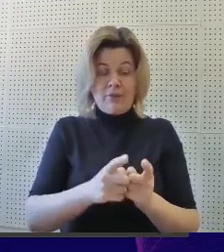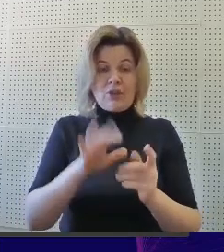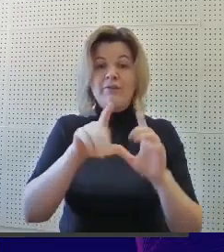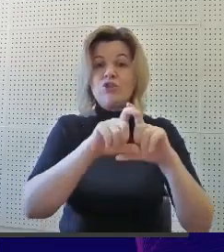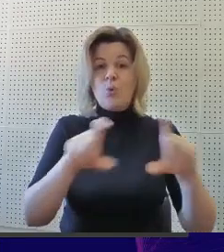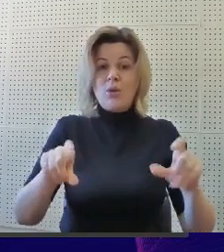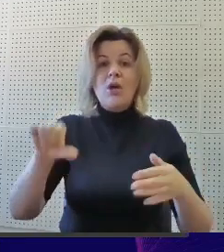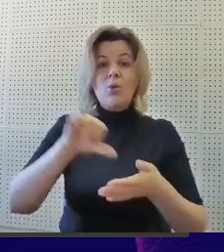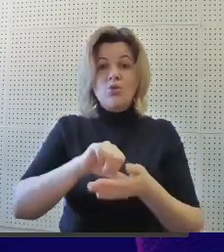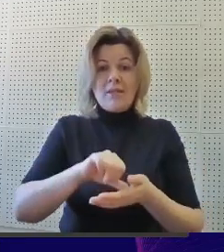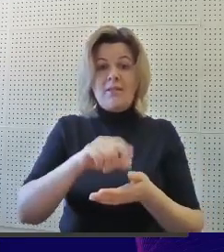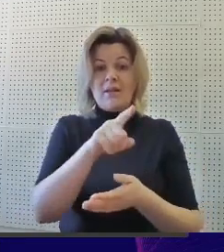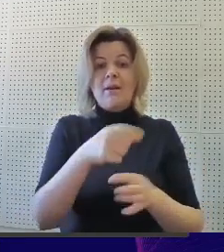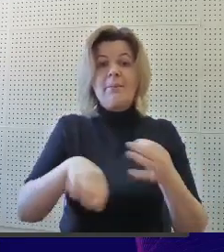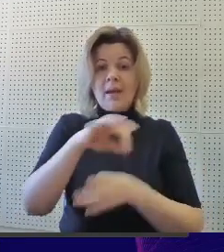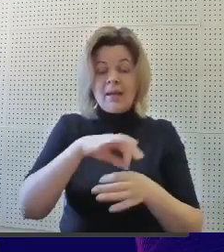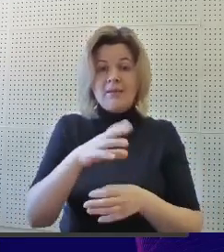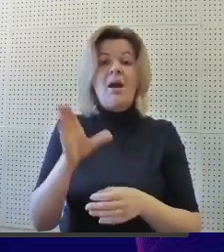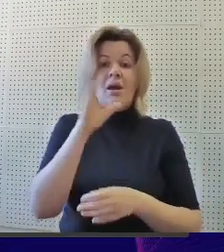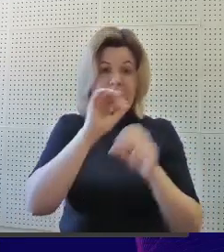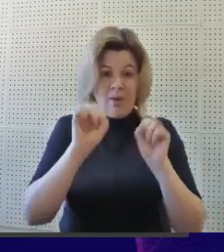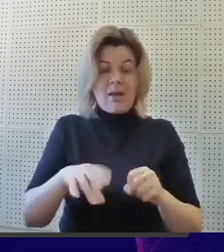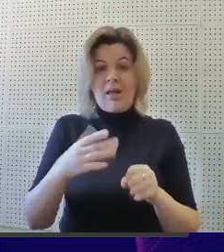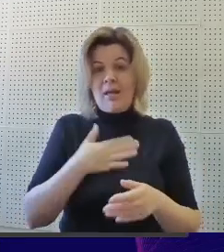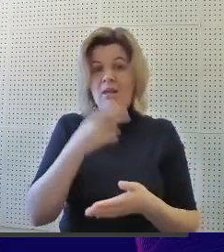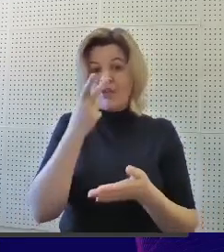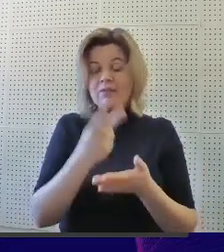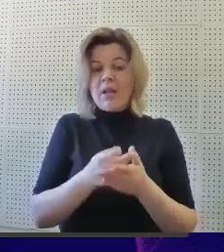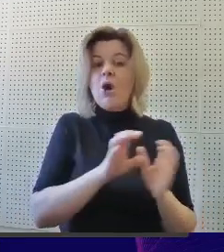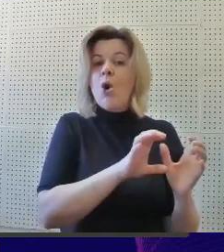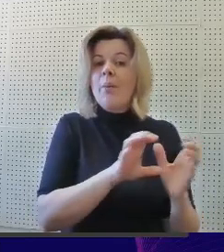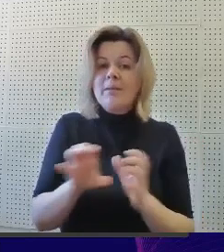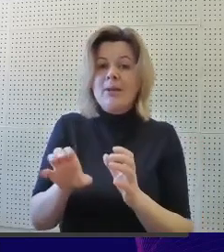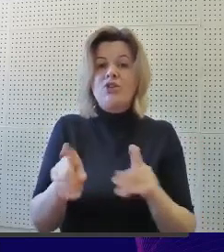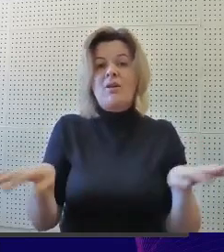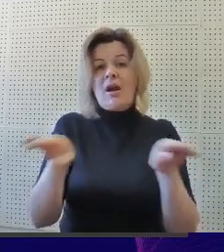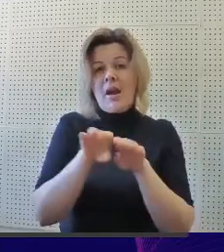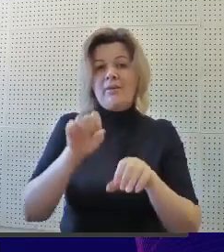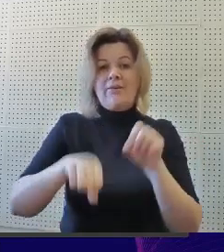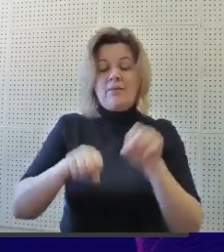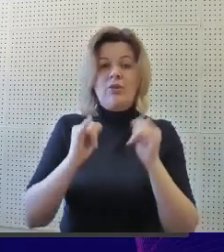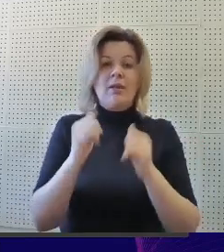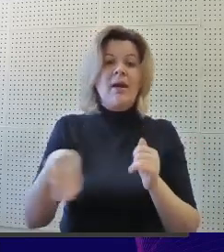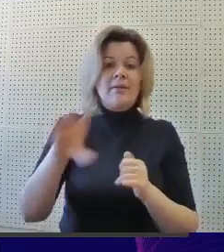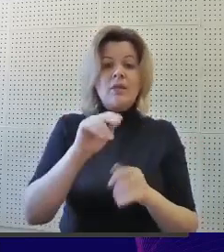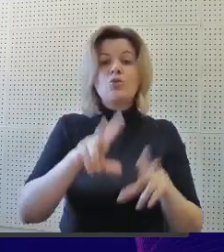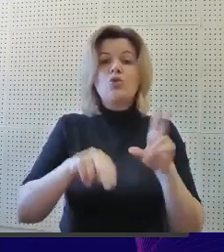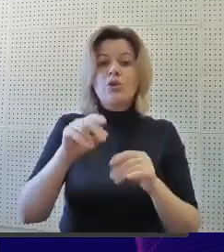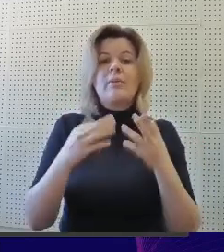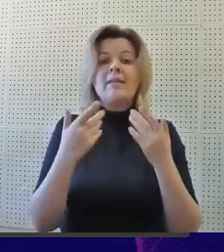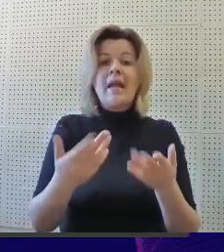сопровождения в школах участников проекта смогла, на наш взгляд, обеспечить равные возможности для всех